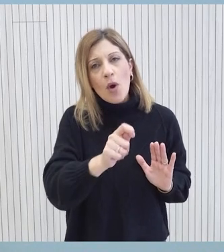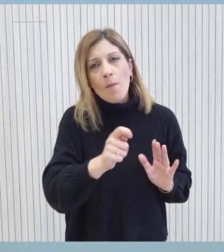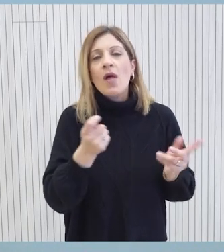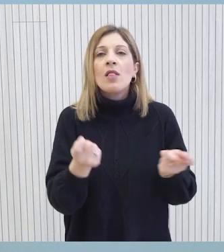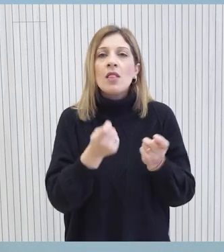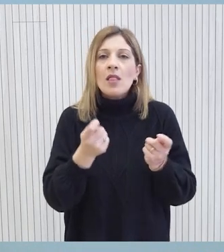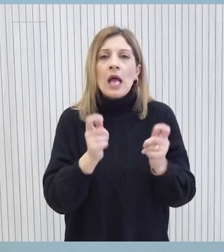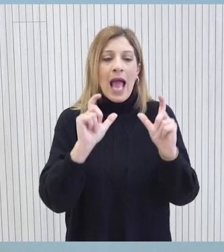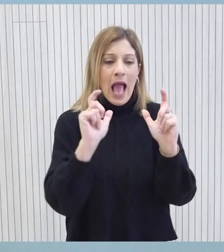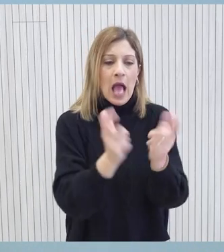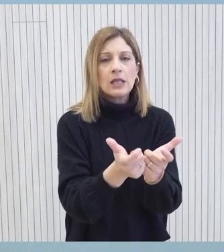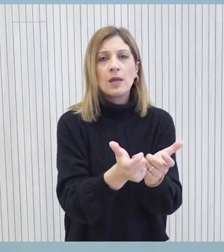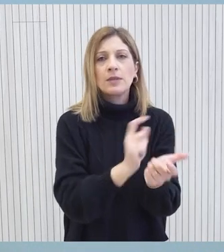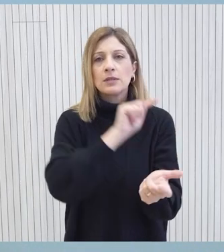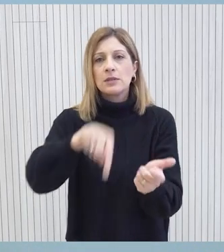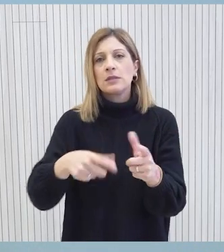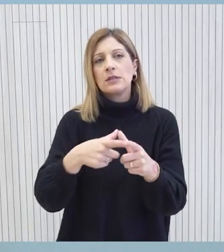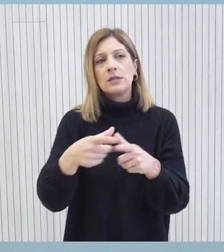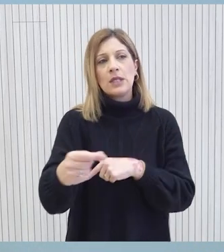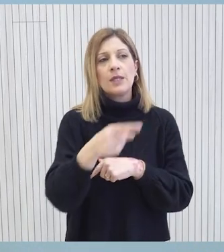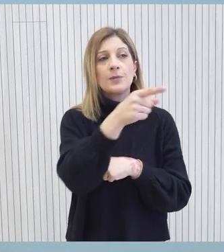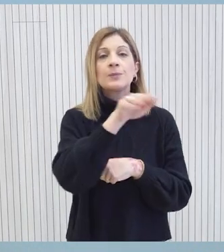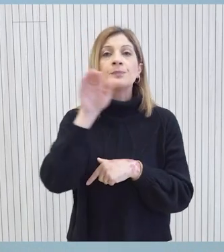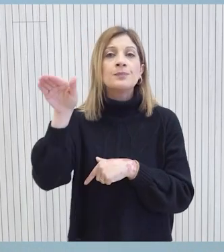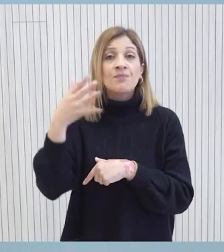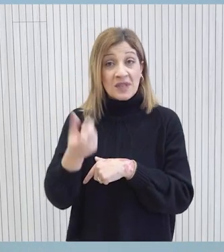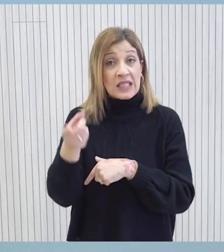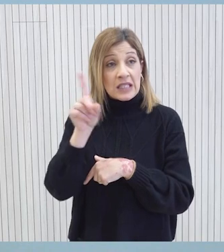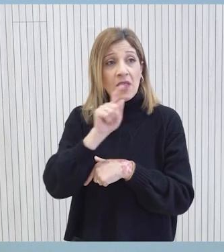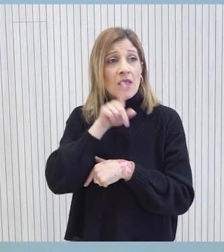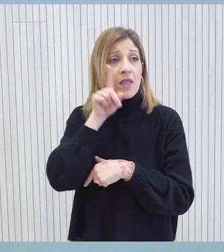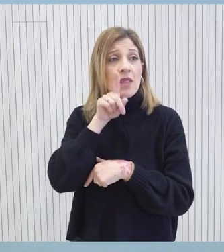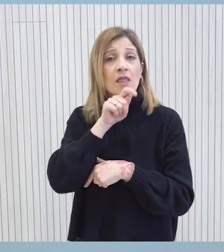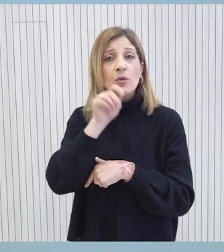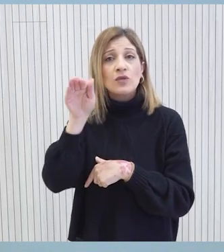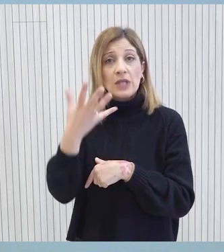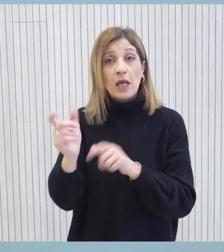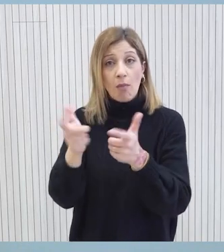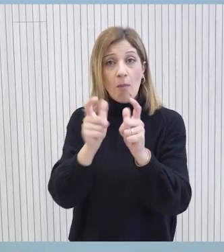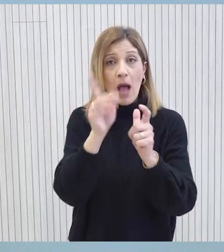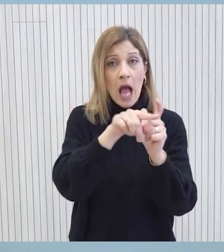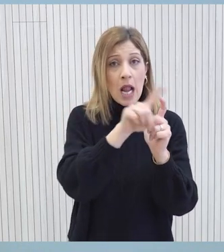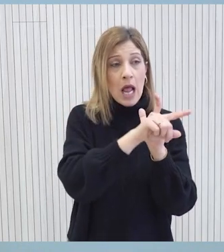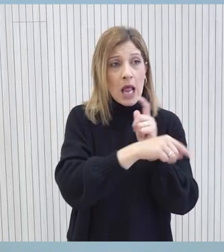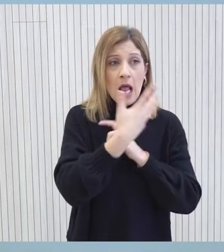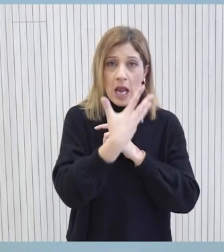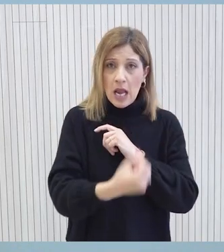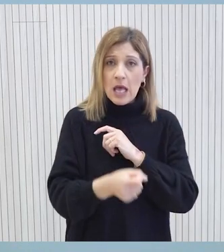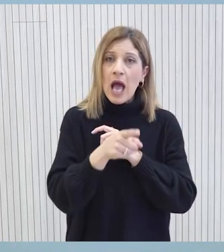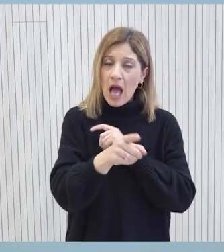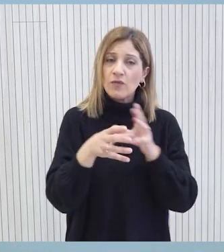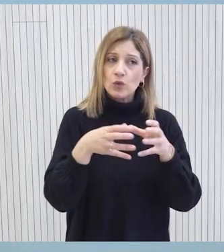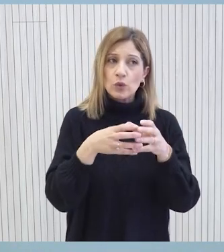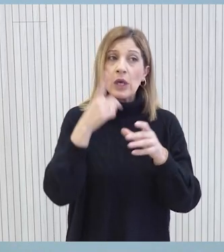εφαρμοστεί το ένταλμα και εκδίδεται στην Κύπρο τις επόμενες μέρες. Υπάρχουν και άλλα εντάλματα για την ίδια